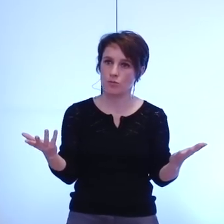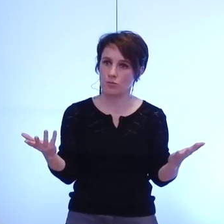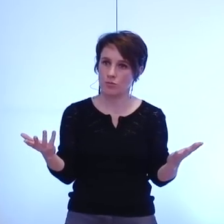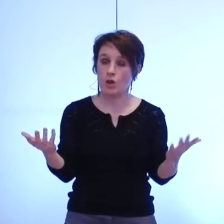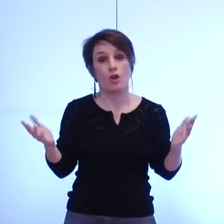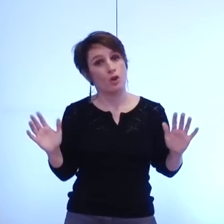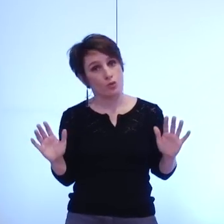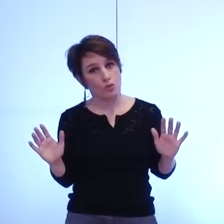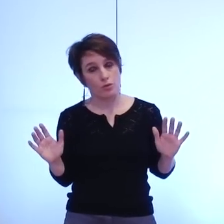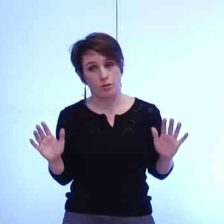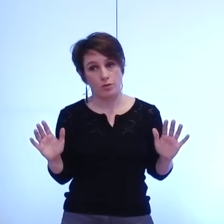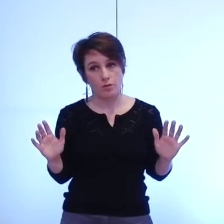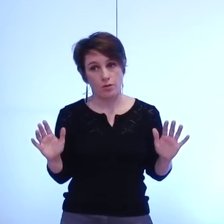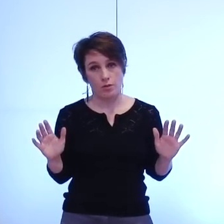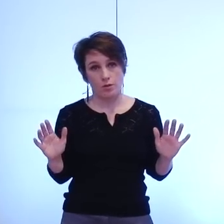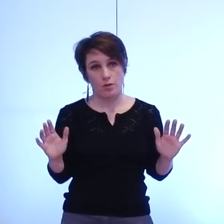son aménagement